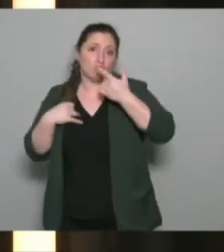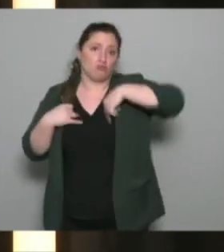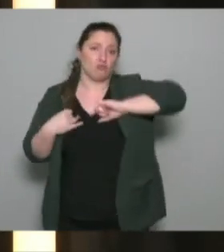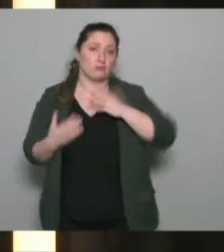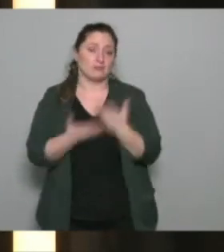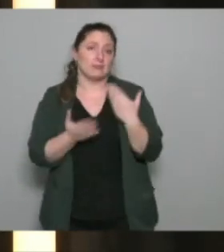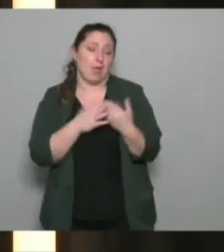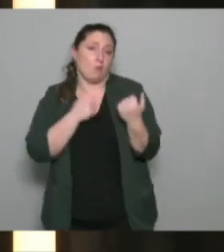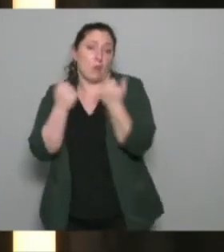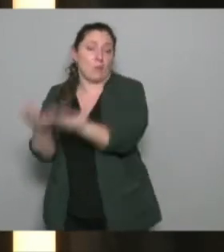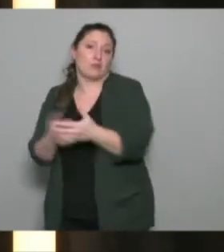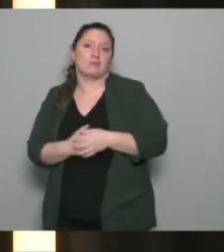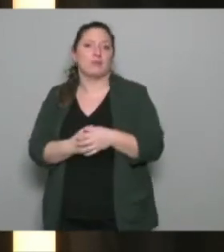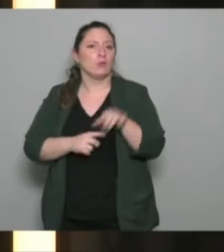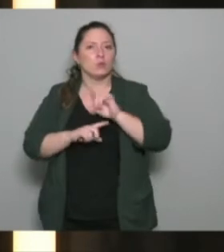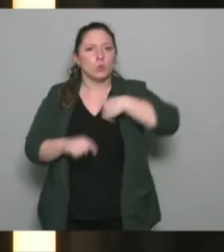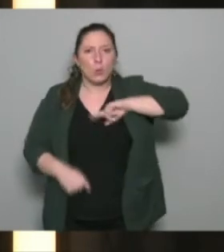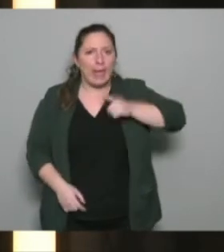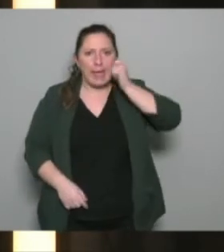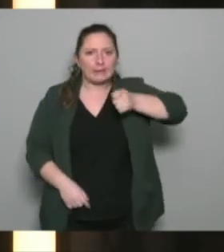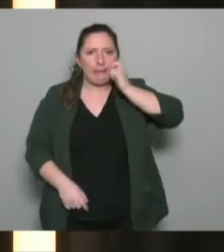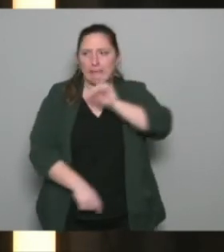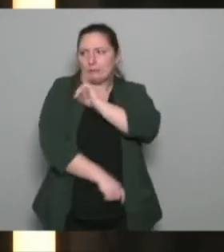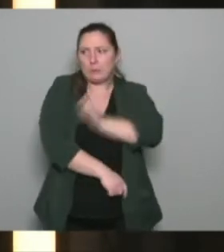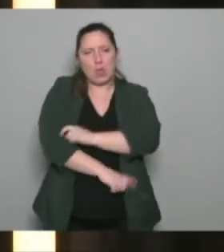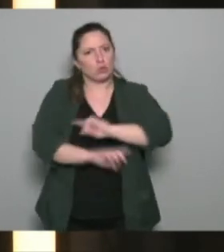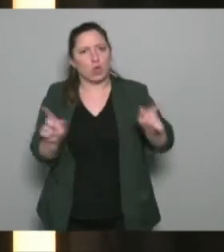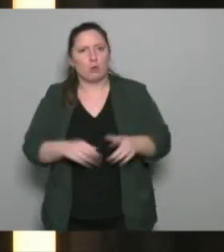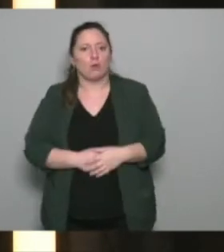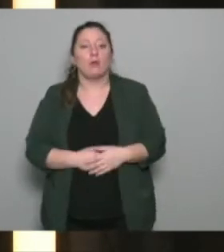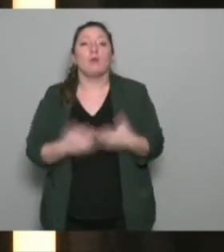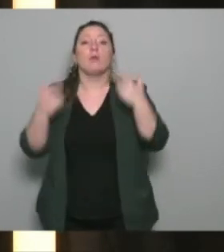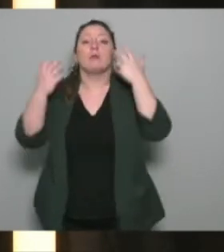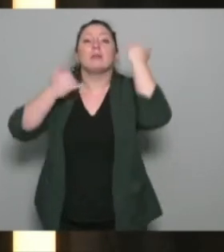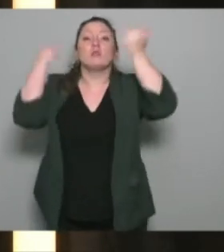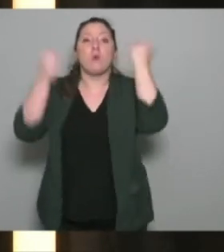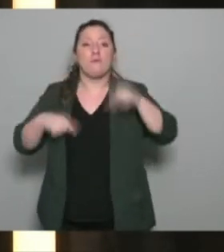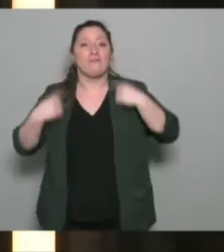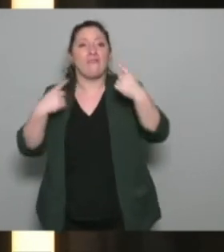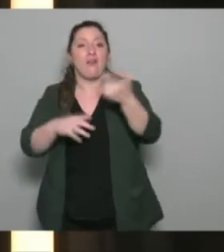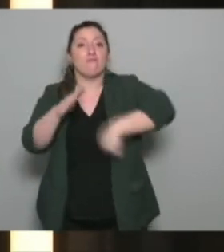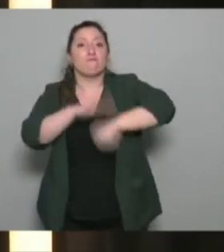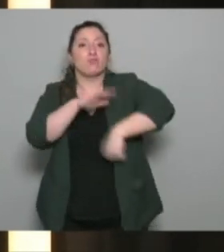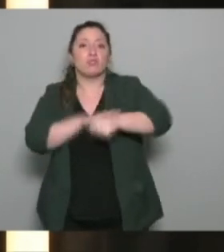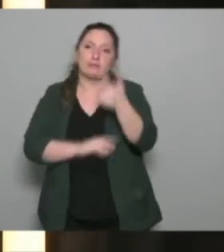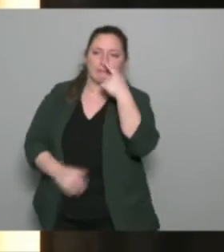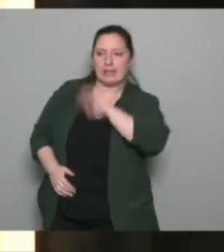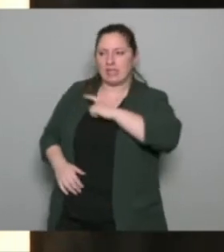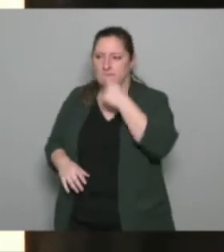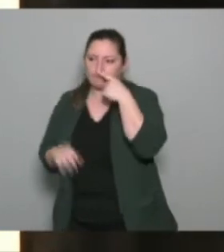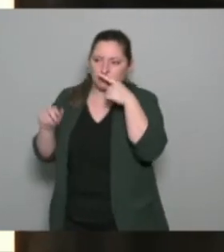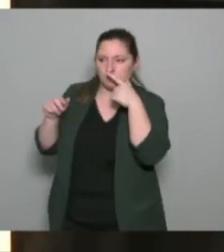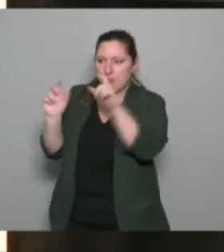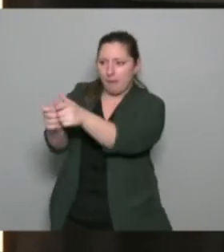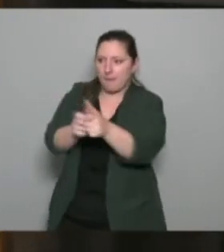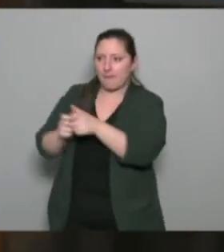jeunes c'est à dire qu'on n'est pas des spécialistes quand ils viennent faire un match de foot avec nous c'est pas pour en faire des champions du monde quand on